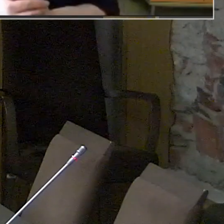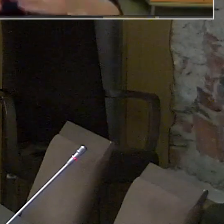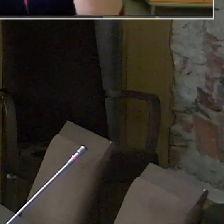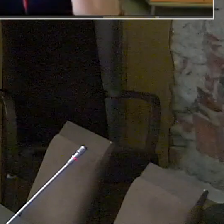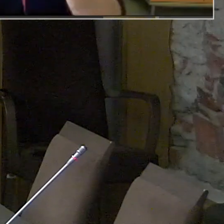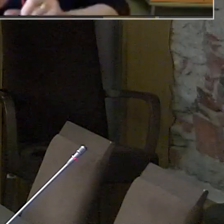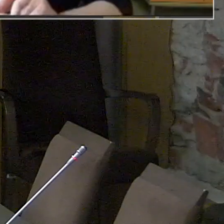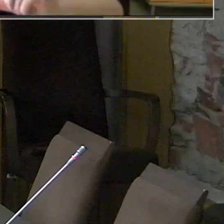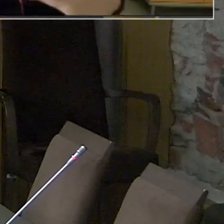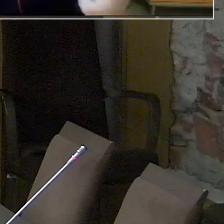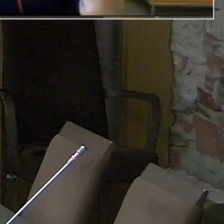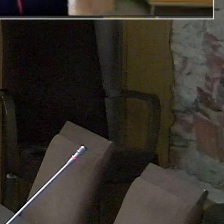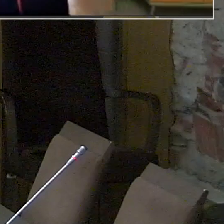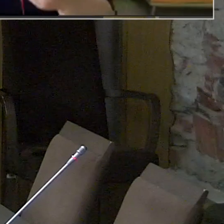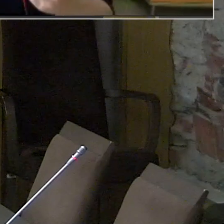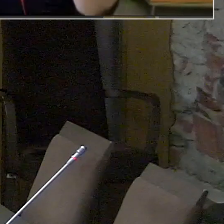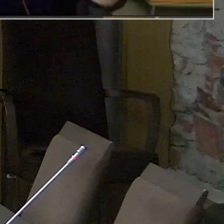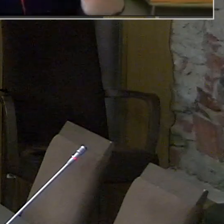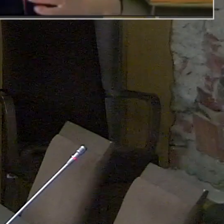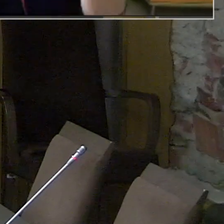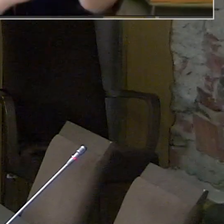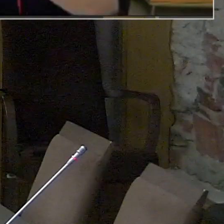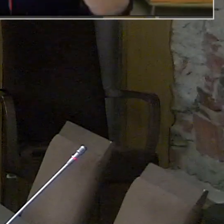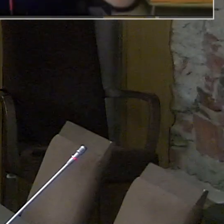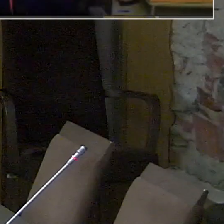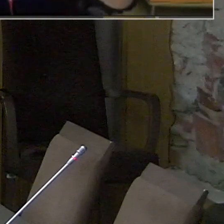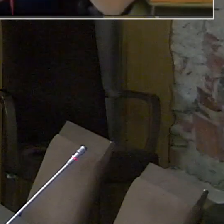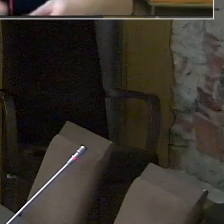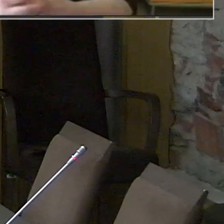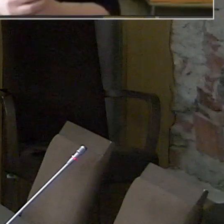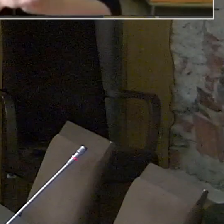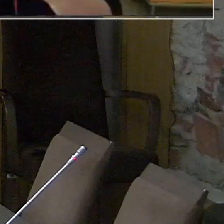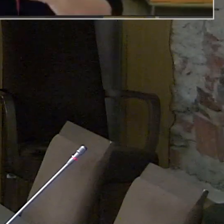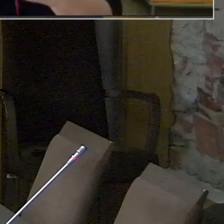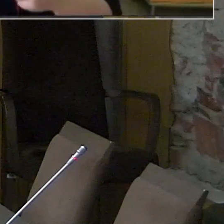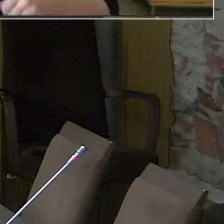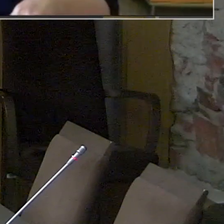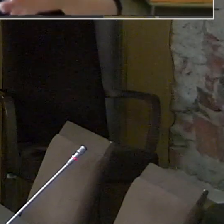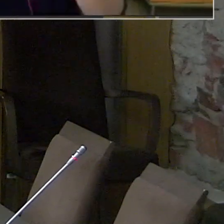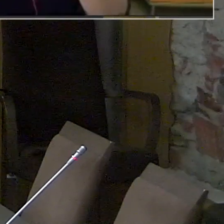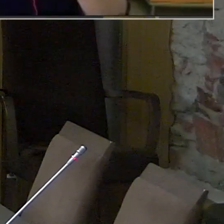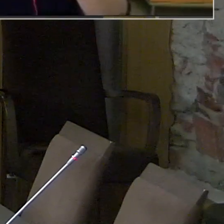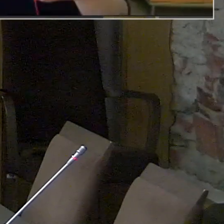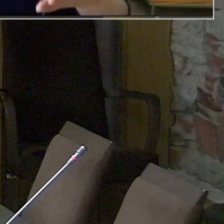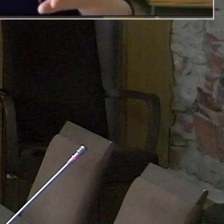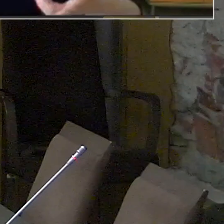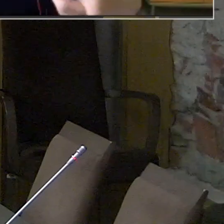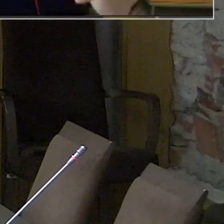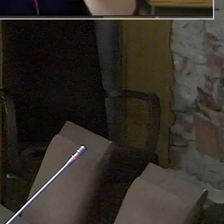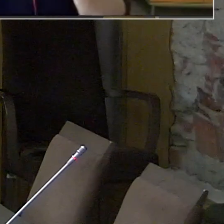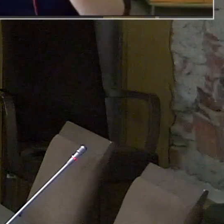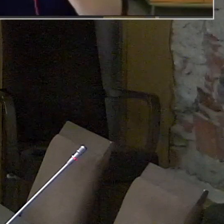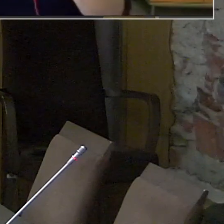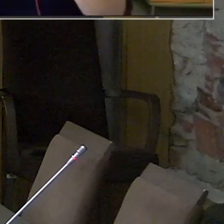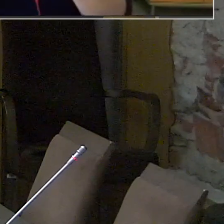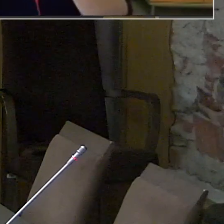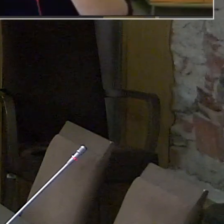avalikule konsultatsioonimprotsessile ja mille kohta siis ootab riigandsele ei tagasi siit, et kirjalikult 16.